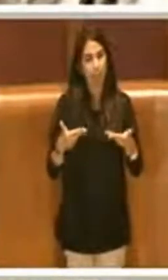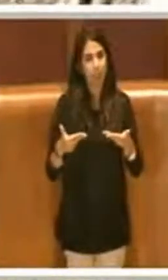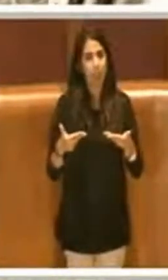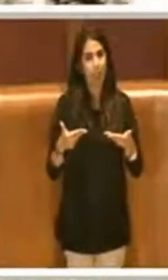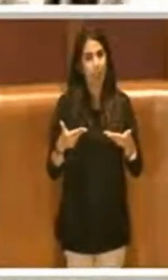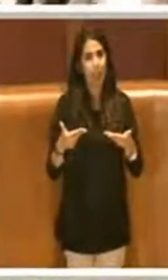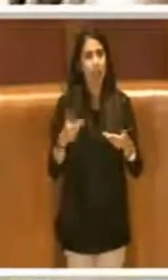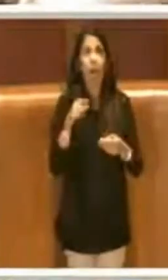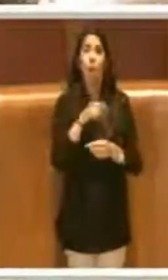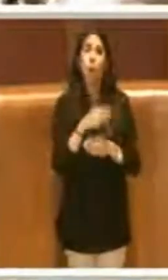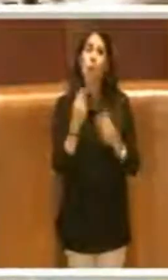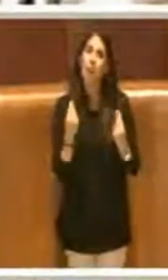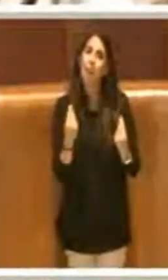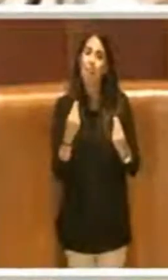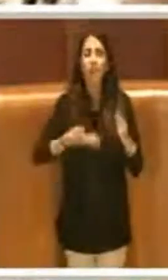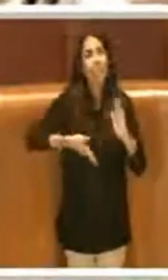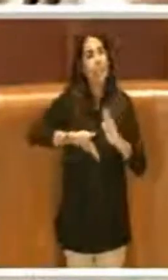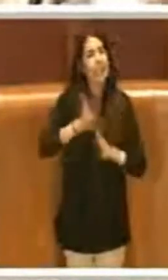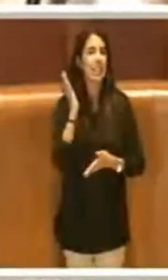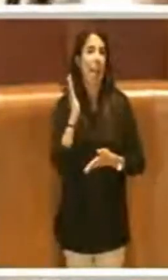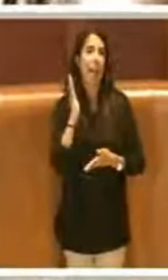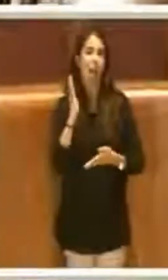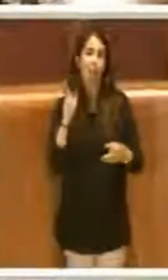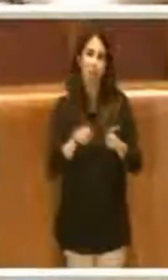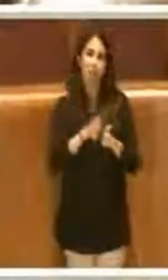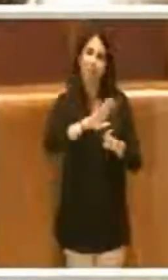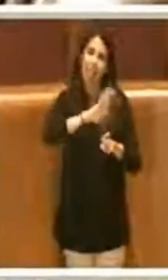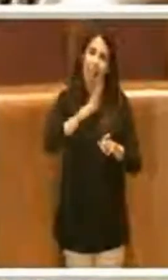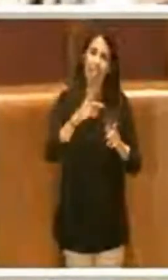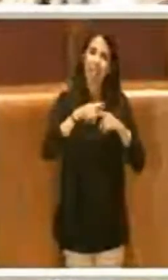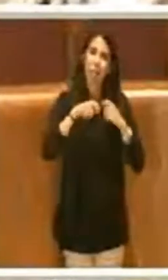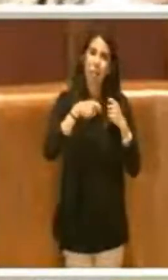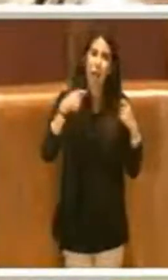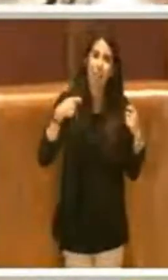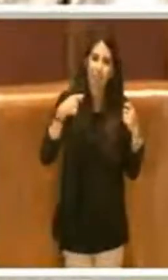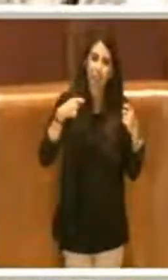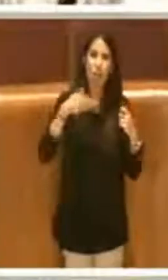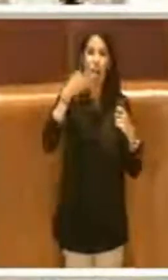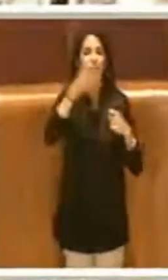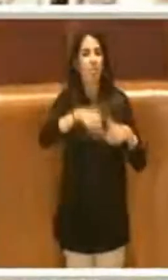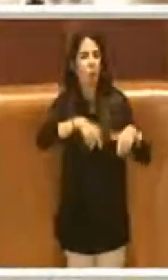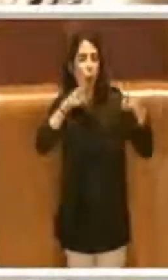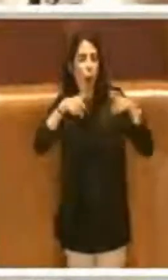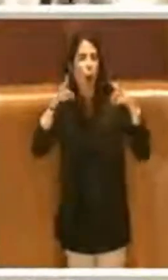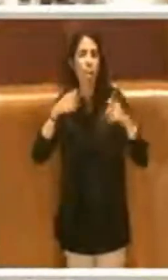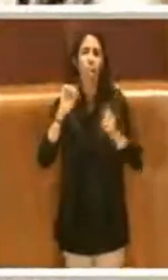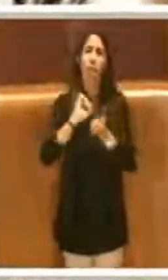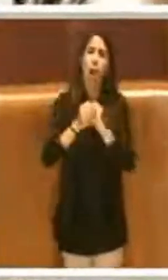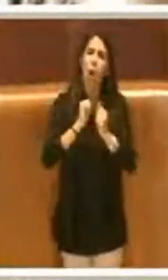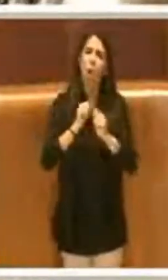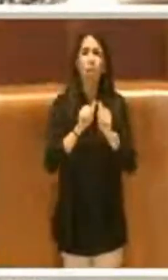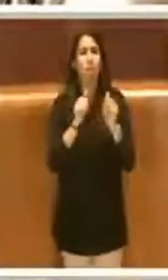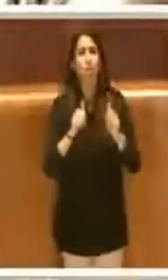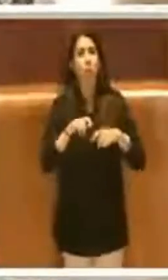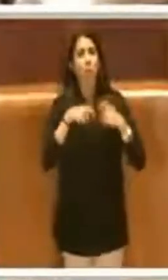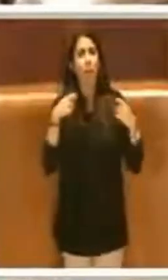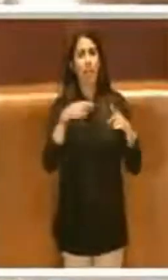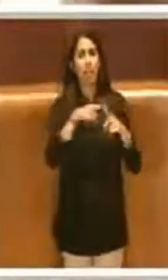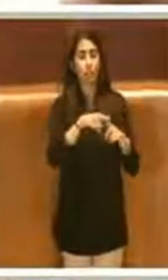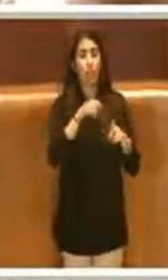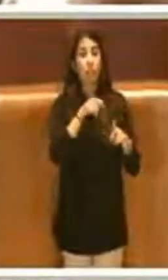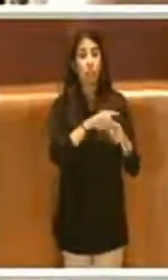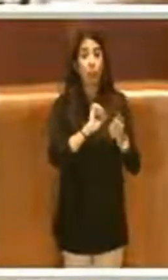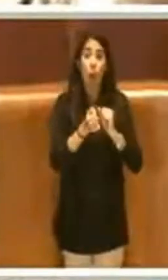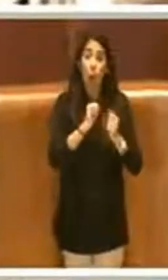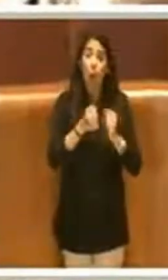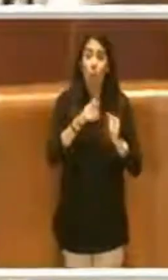allora, si dette alla macchia e combatte come partigiano. Combatte nei giorni in cui Roma venne liberata, ma non